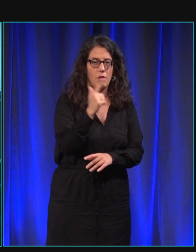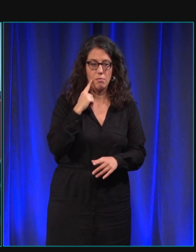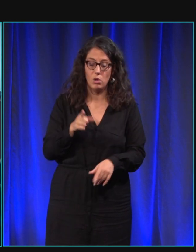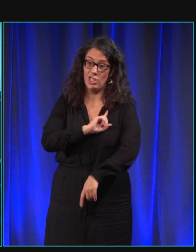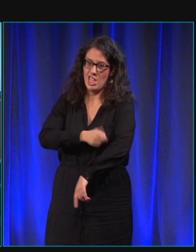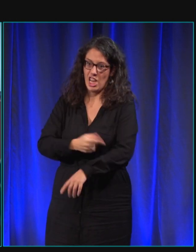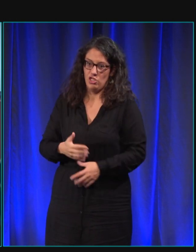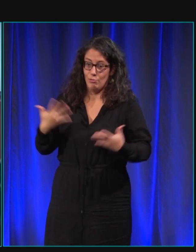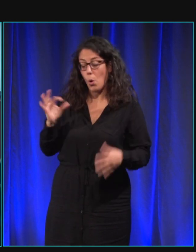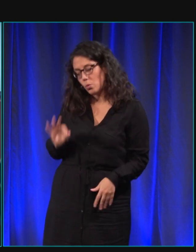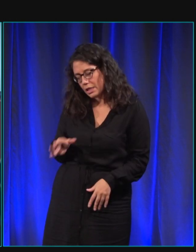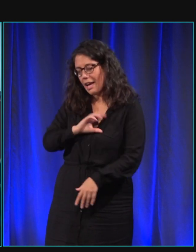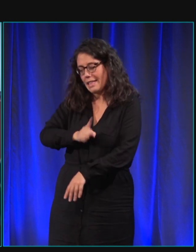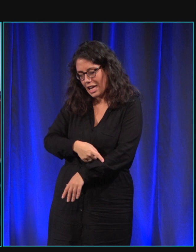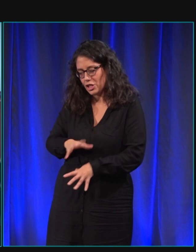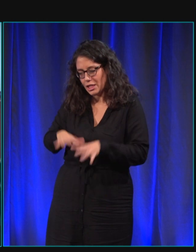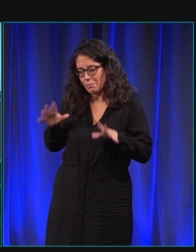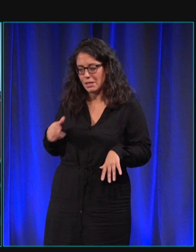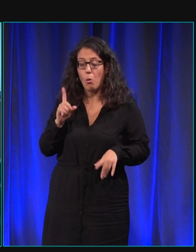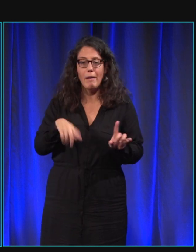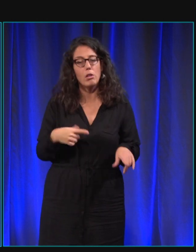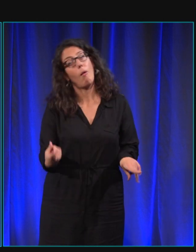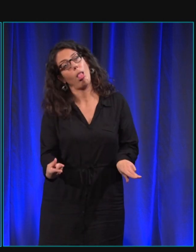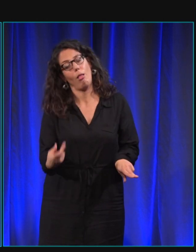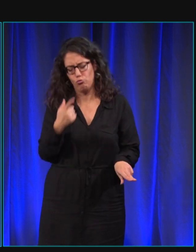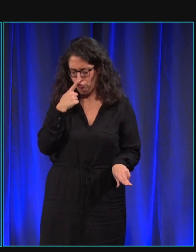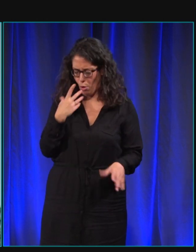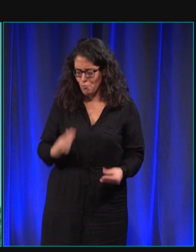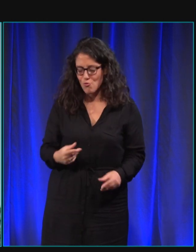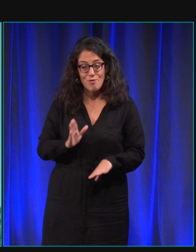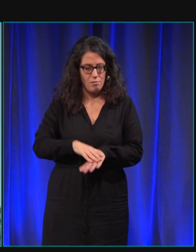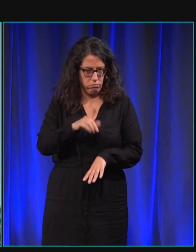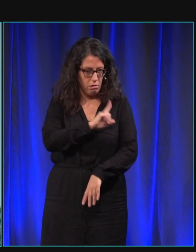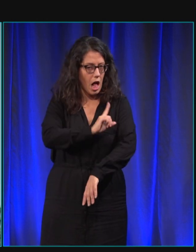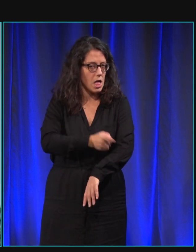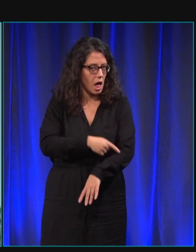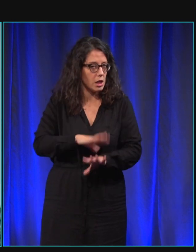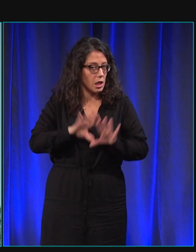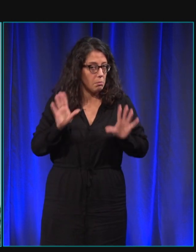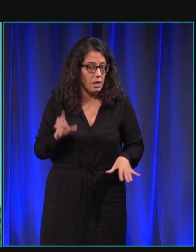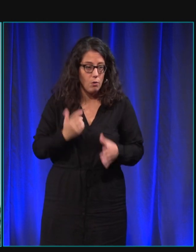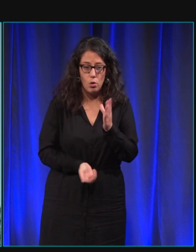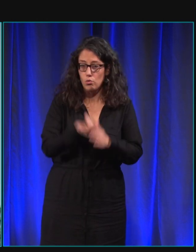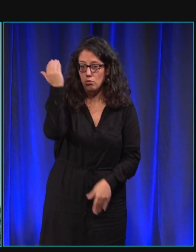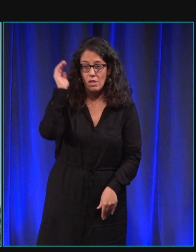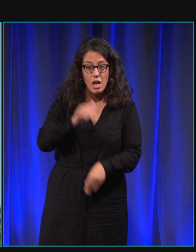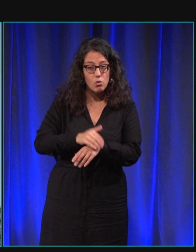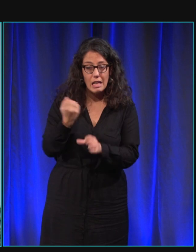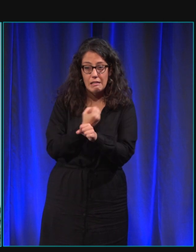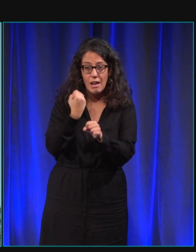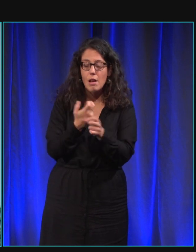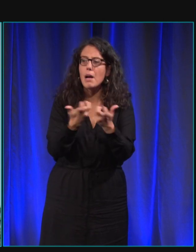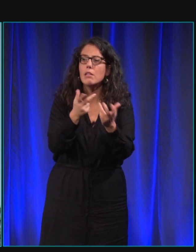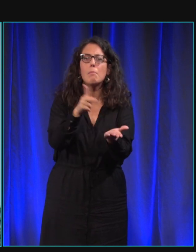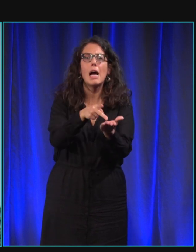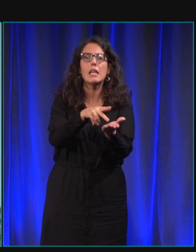toi aussi même si on ne dirait pas toujours parce qu'il faut qu'il travaille toute la journée par exemple pour ceux qui sont sur Paris